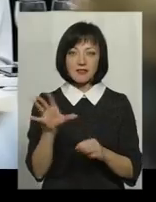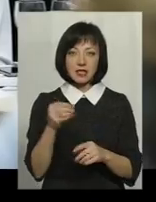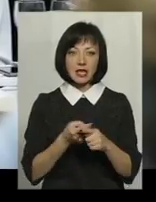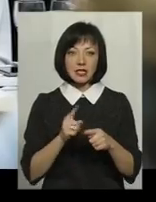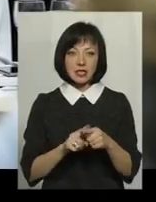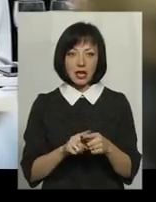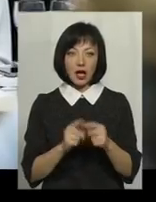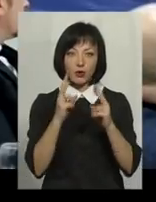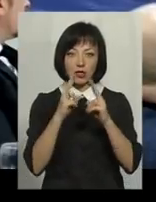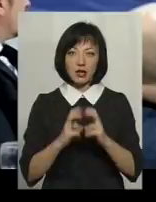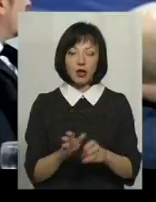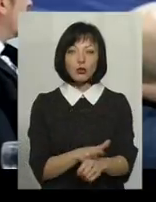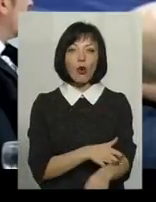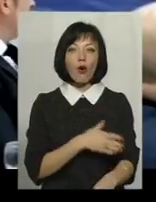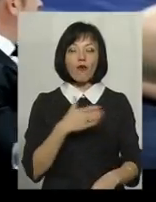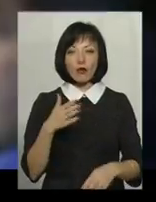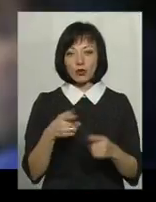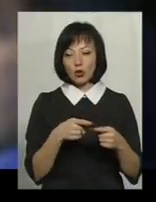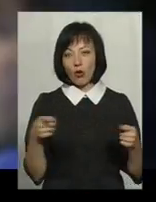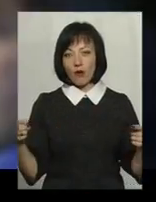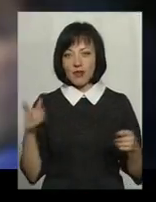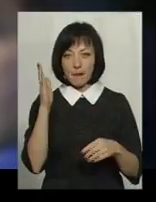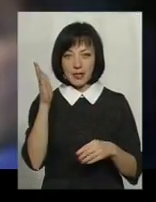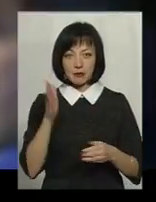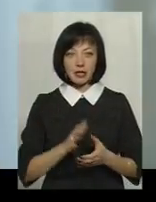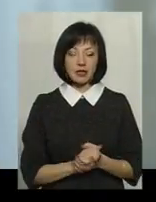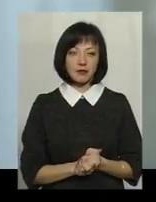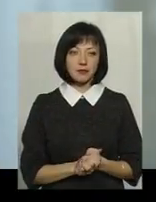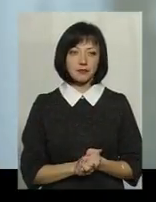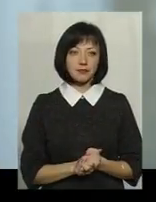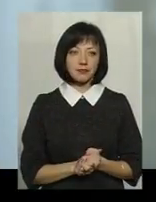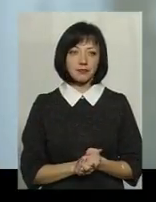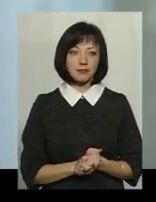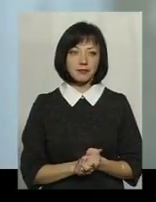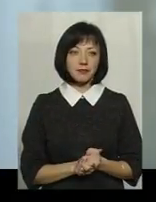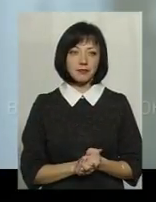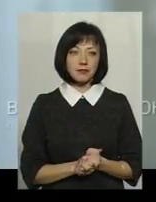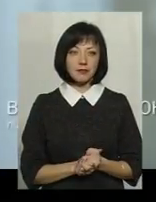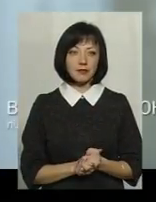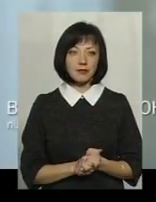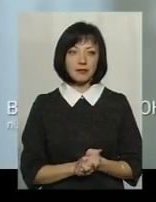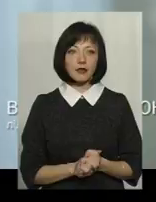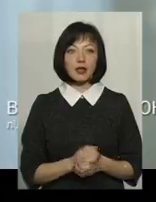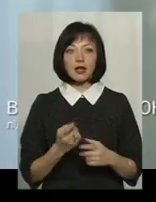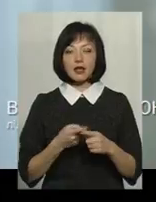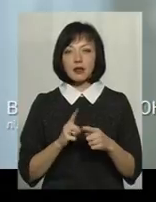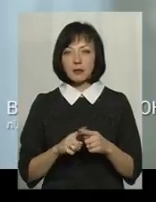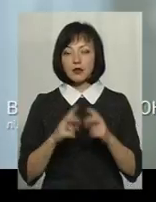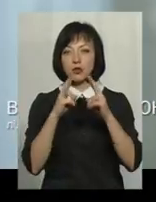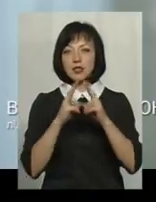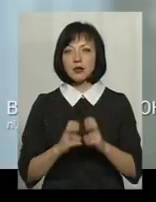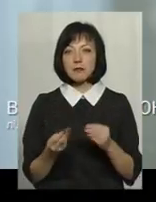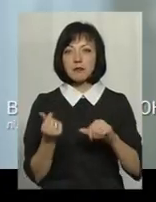це розглядається в довгостроковій перспективі. Кімбіас вже протягом кількох останніх років дослідчує тему бізнес